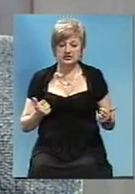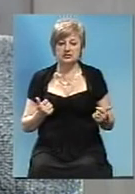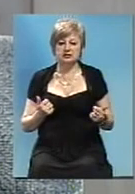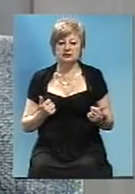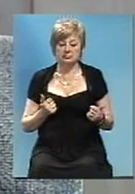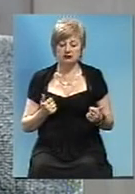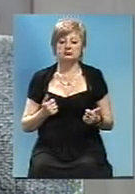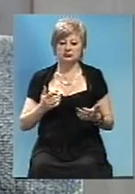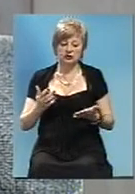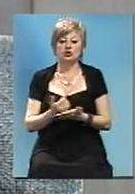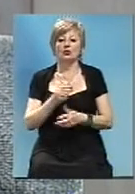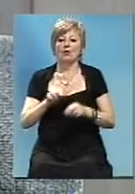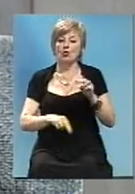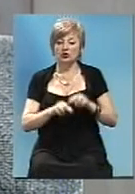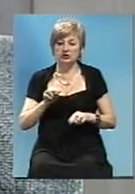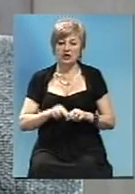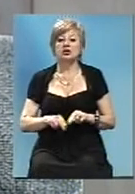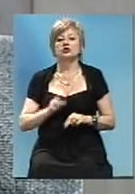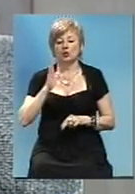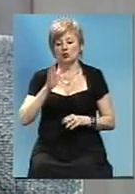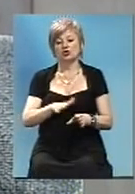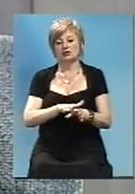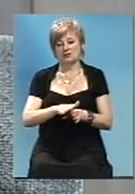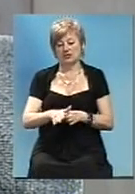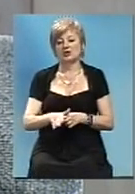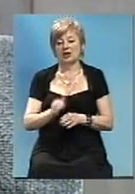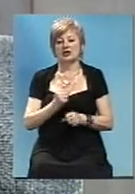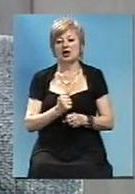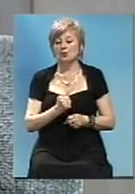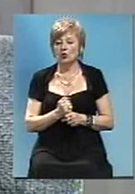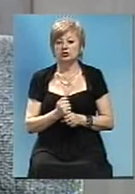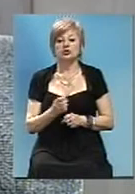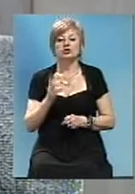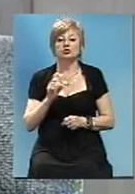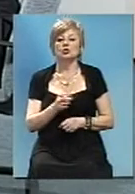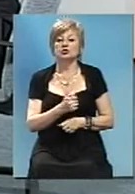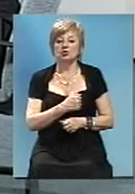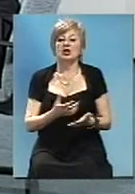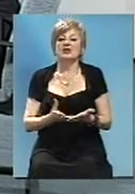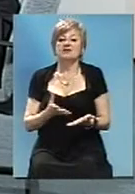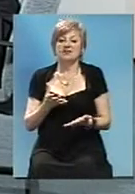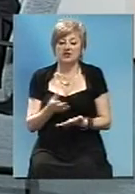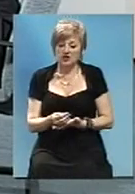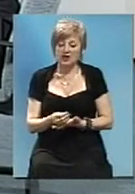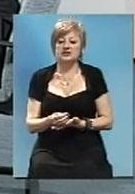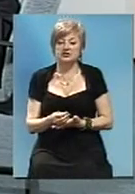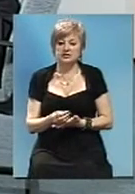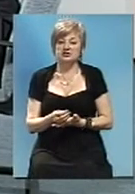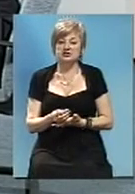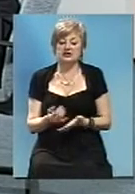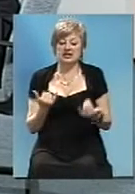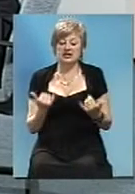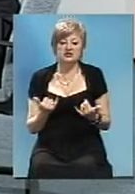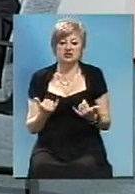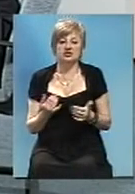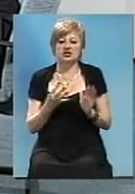подрядчика і буде виконувати там теж роботи. але, к сожалению, на фінансировання ще раз говорю, на сей час